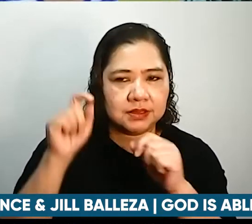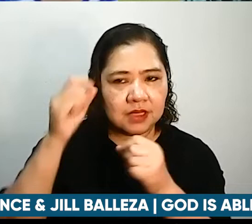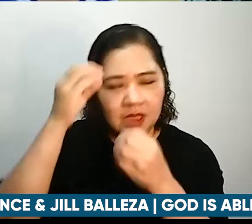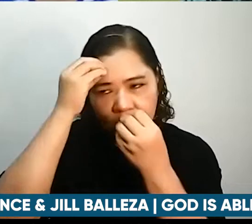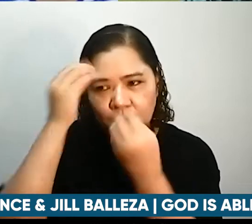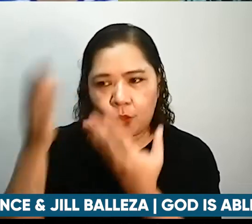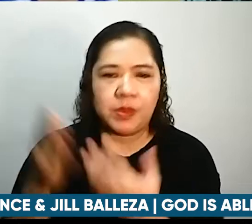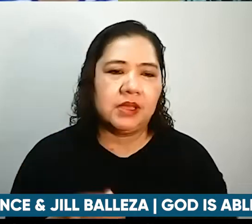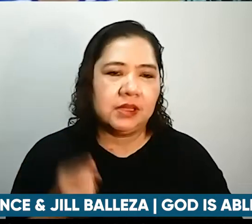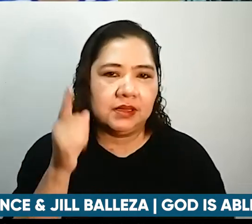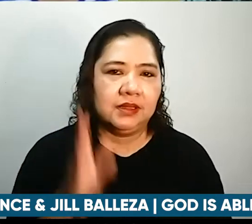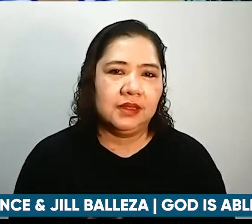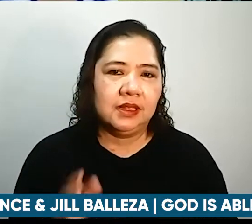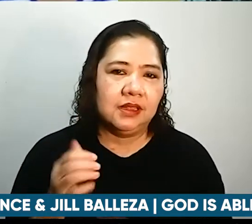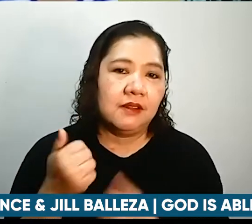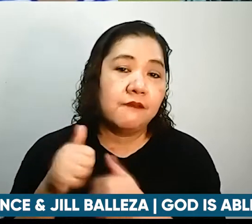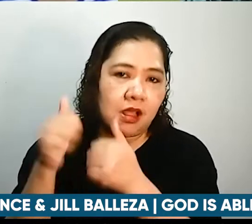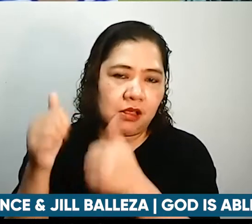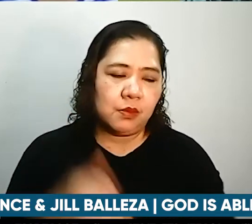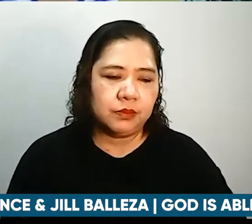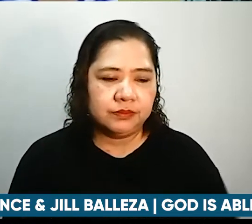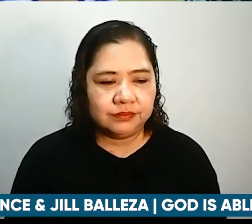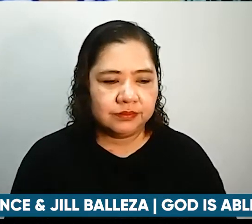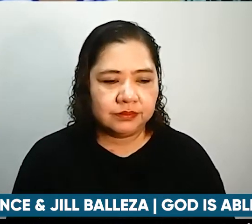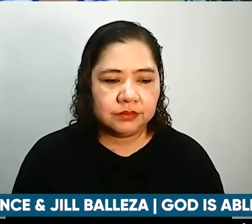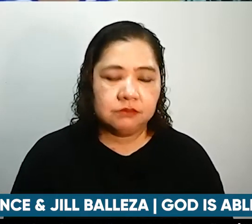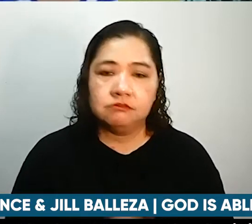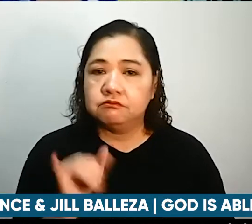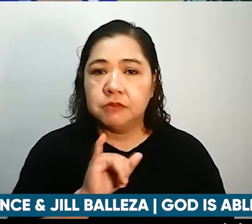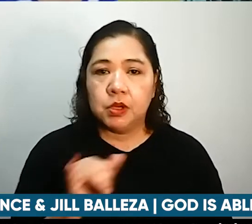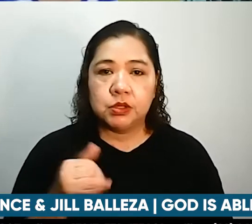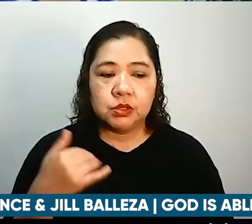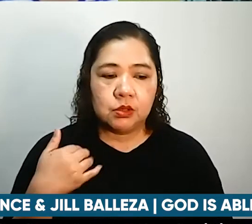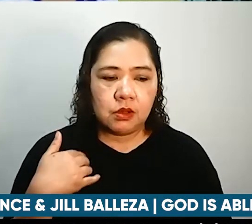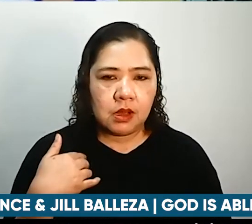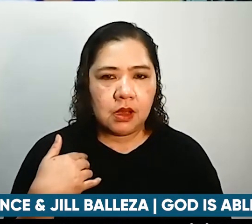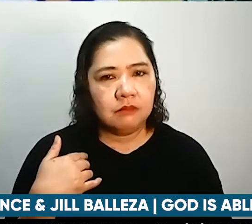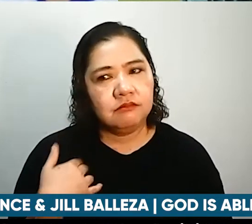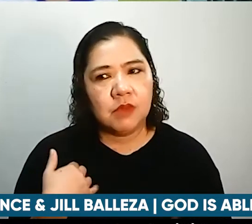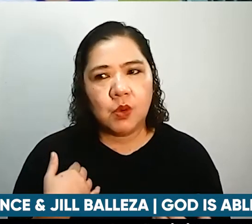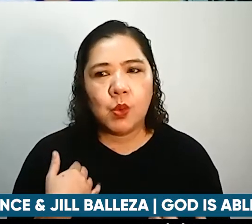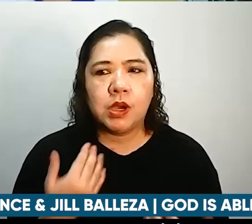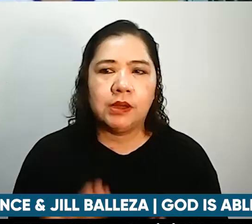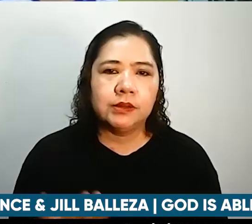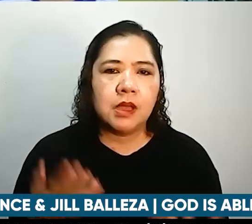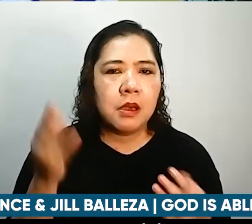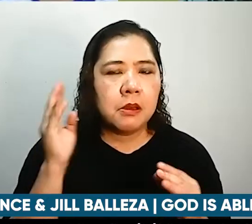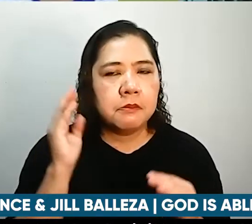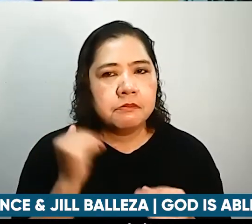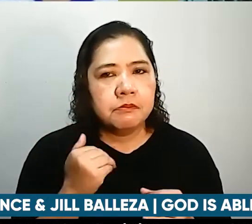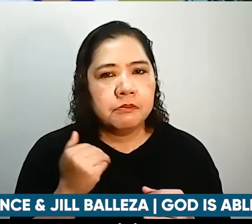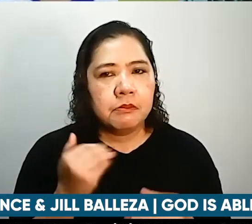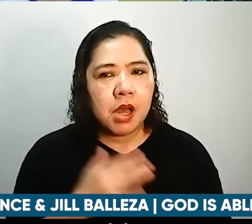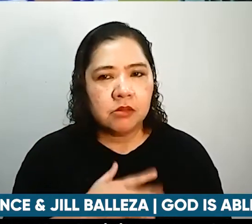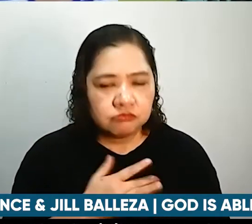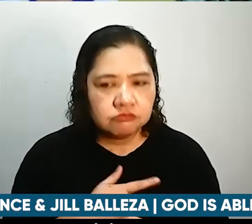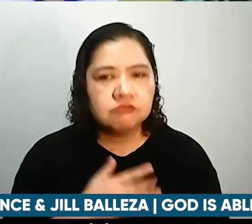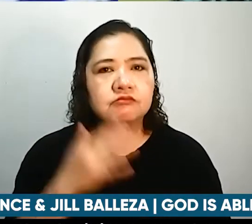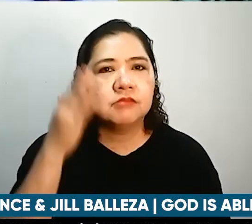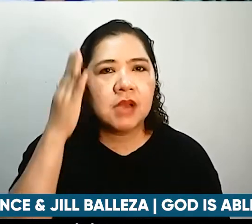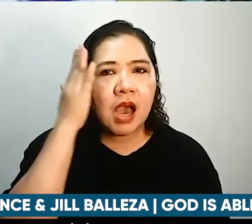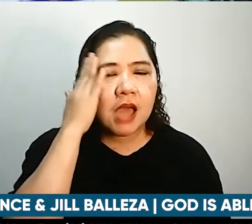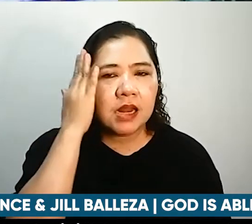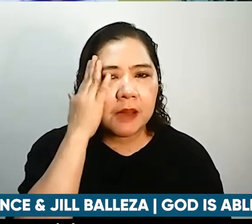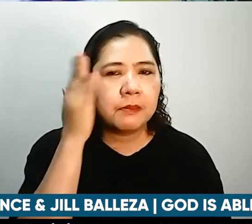lang din siguro isa rin sa nakaka-motivate is alam mo kung saan yung kapatungo alam mong hindi naman ito yung end ng buhay mo